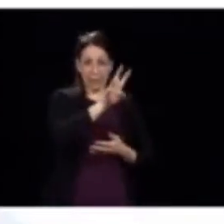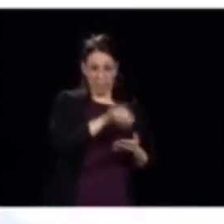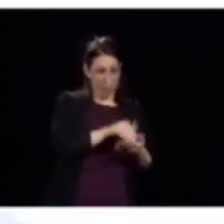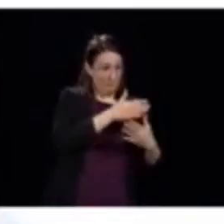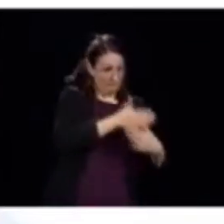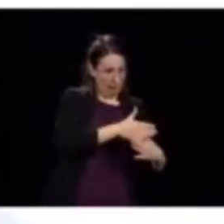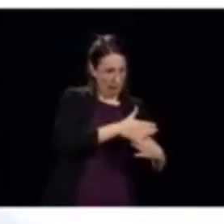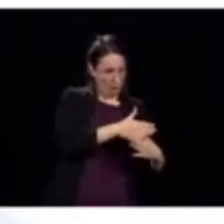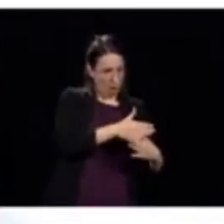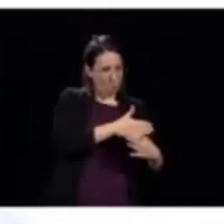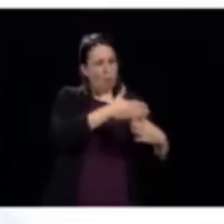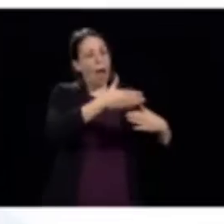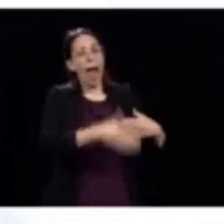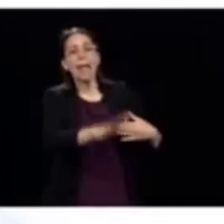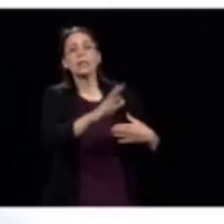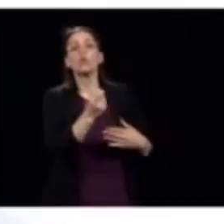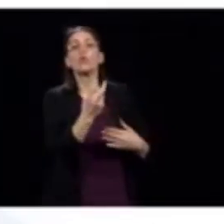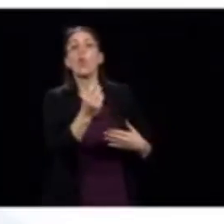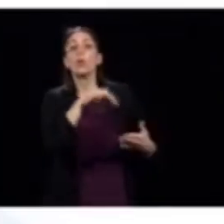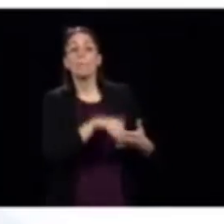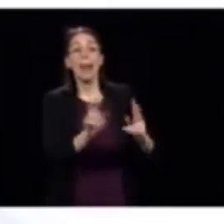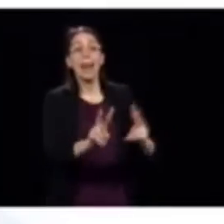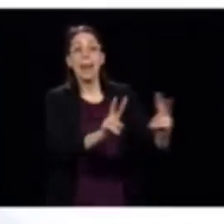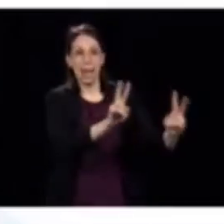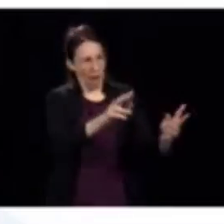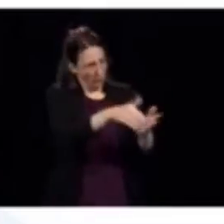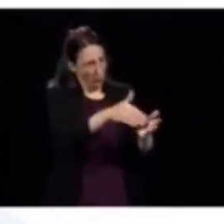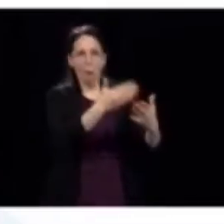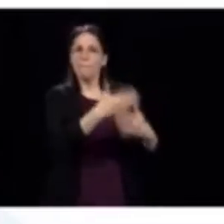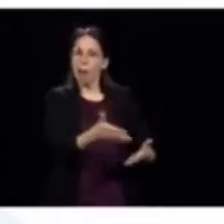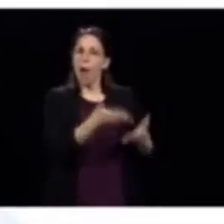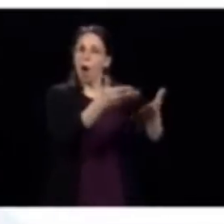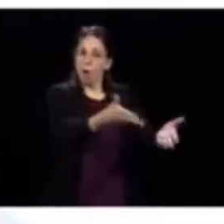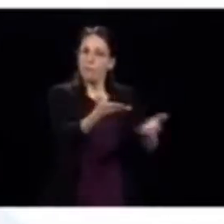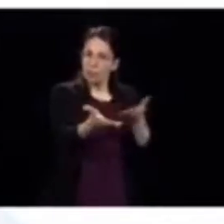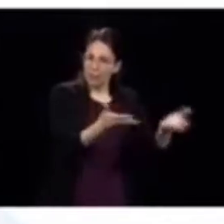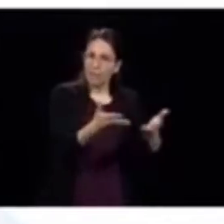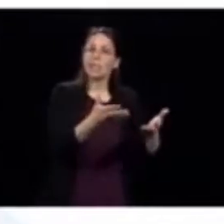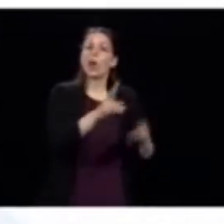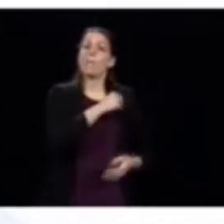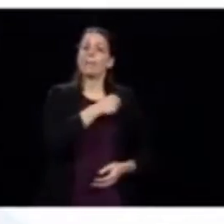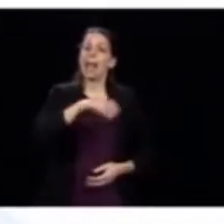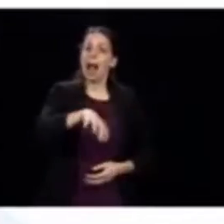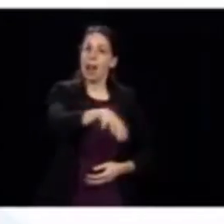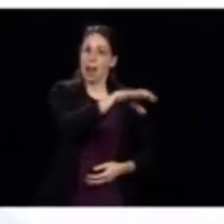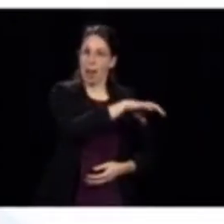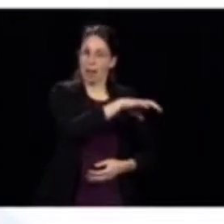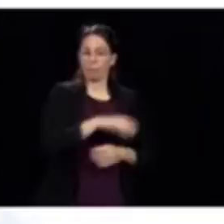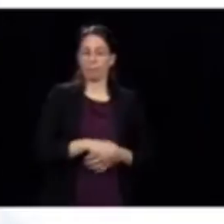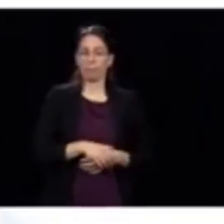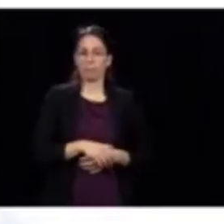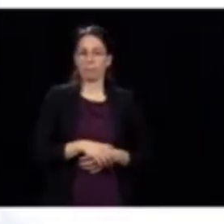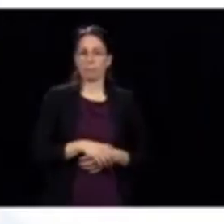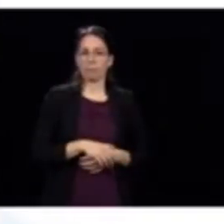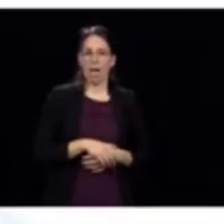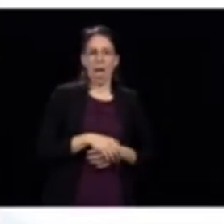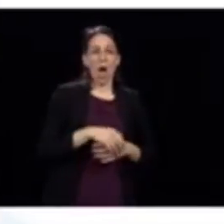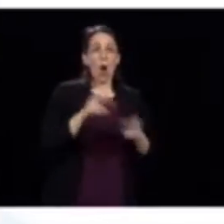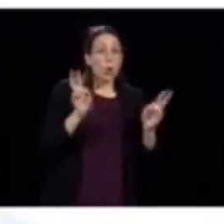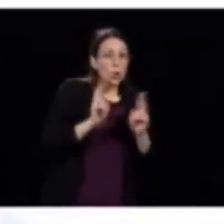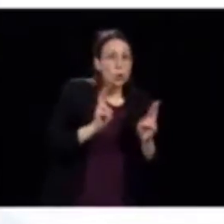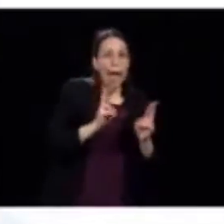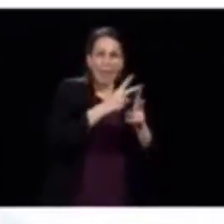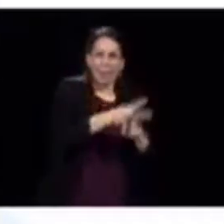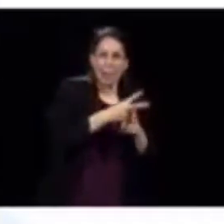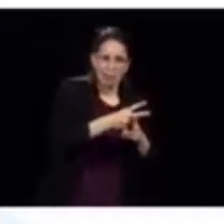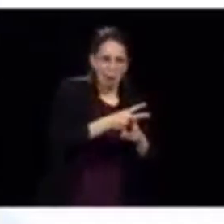lits où il y a des activités dans nos hôpitaux. Puis, toutes les activités qui sont urgentes